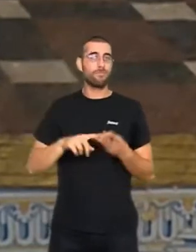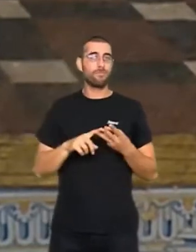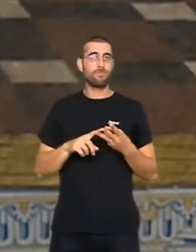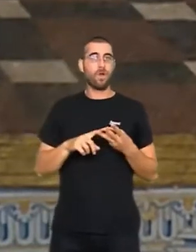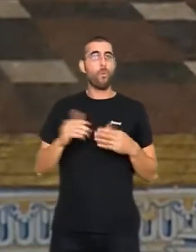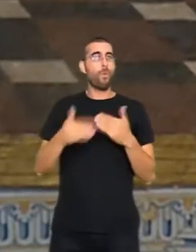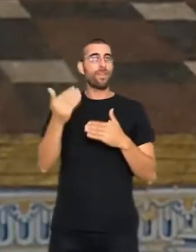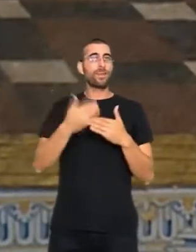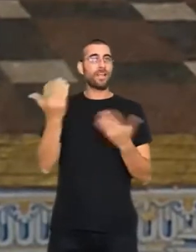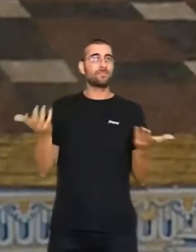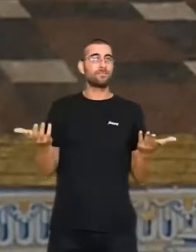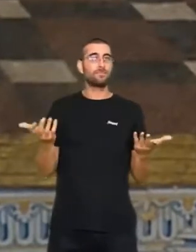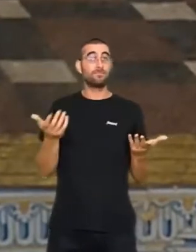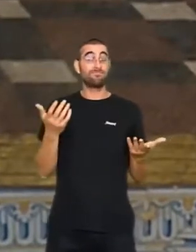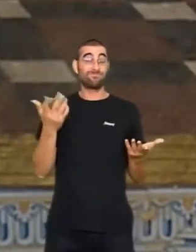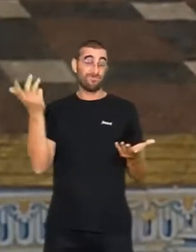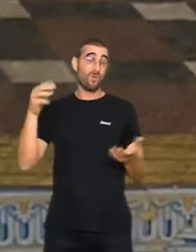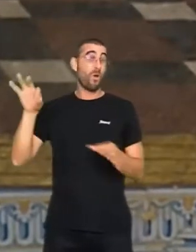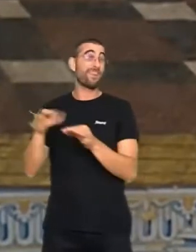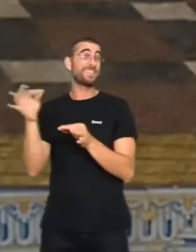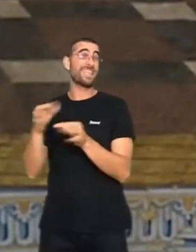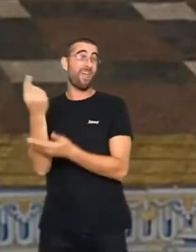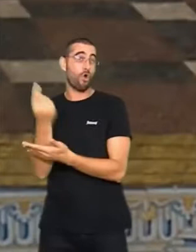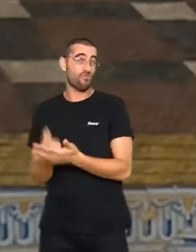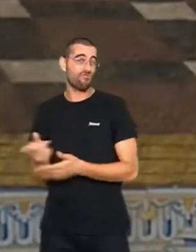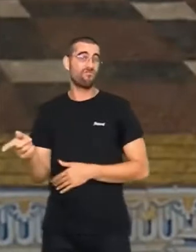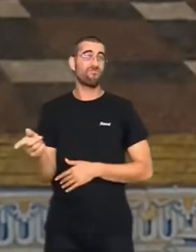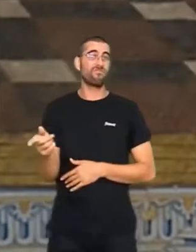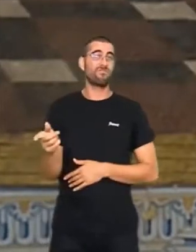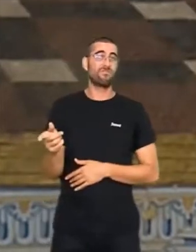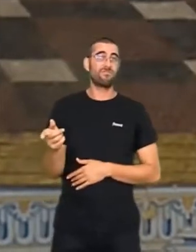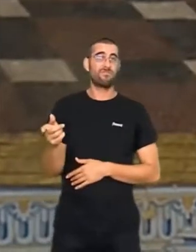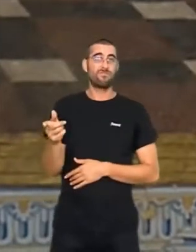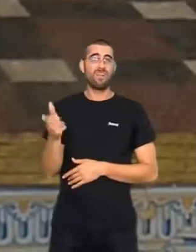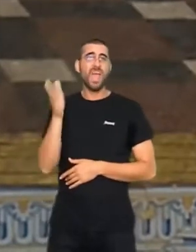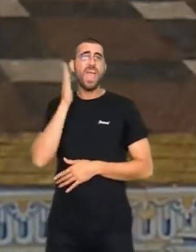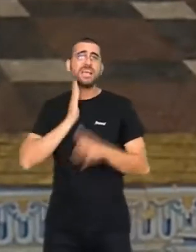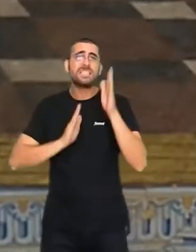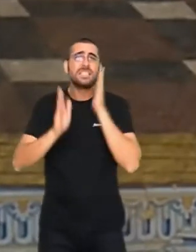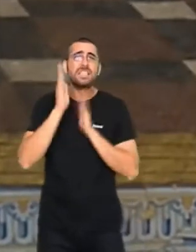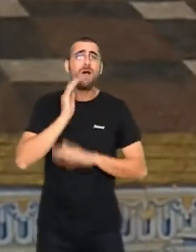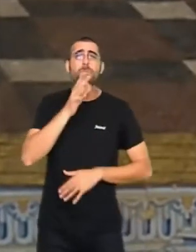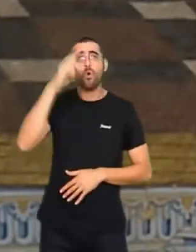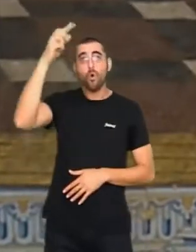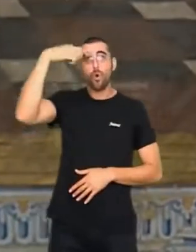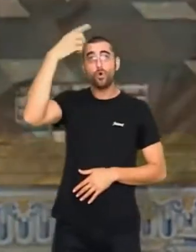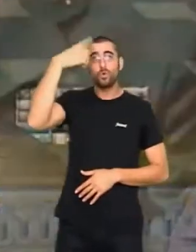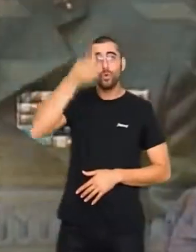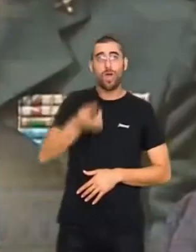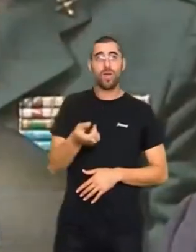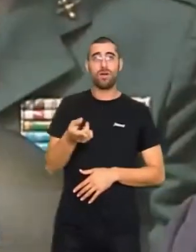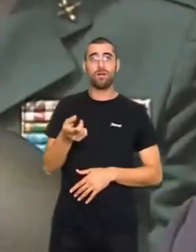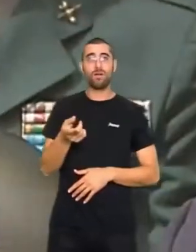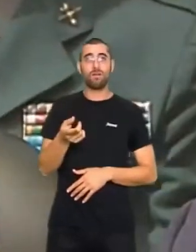modernitat, com Francis Montesinos, estima per a la cultura, totes tarts